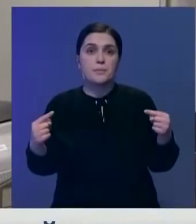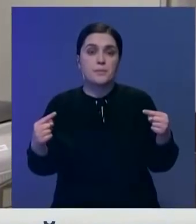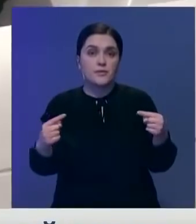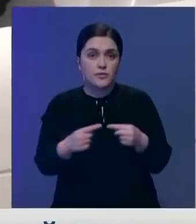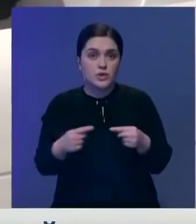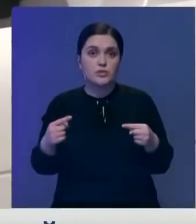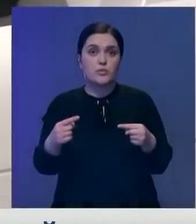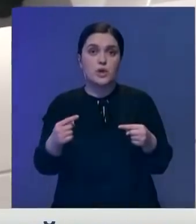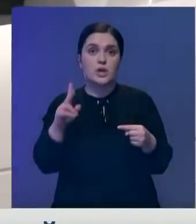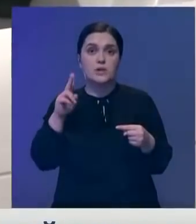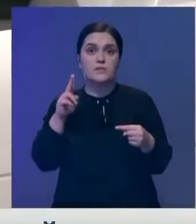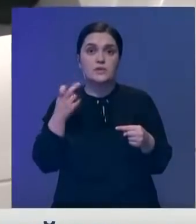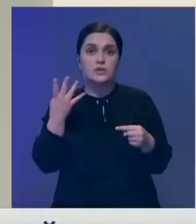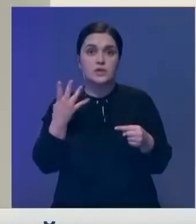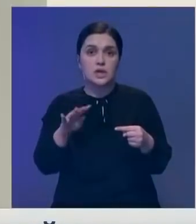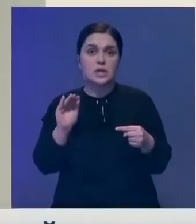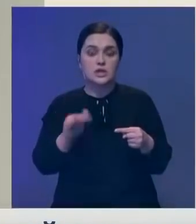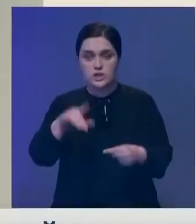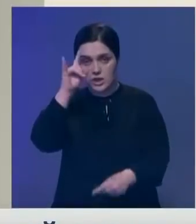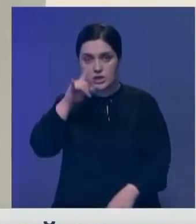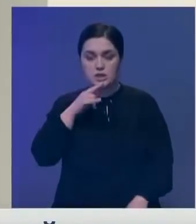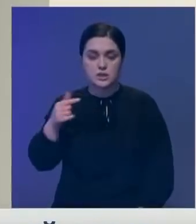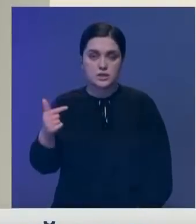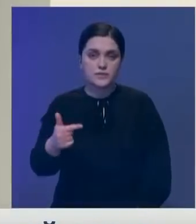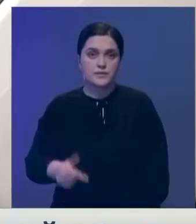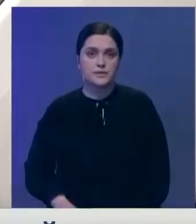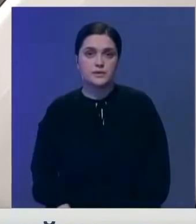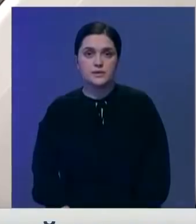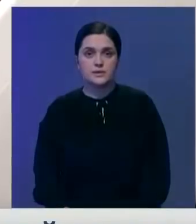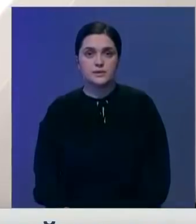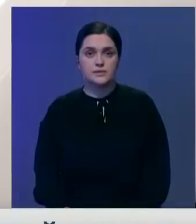инфекция подтвердилась у более чем 240 тысяч казахстанцев.